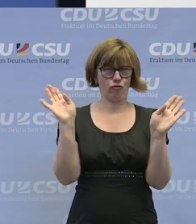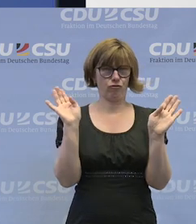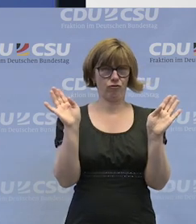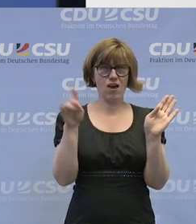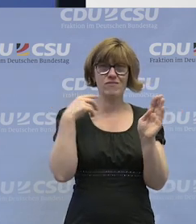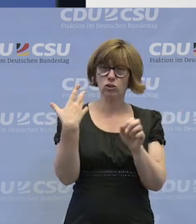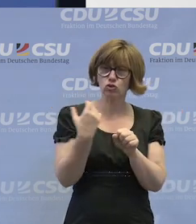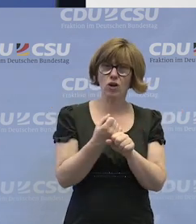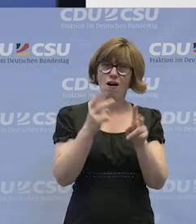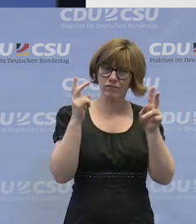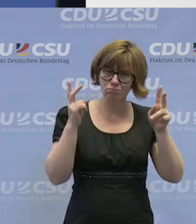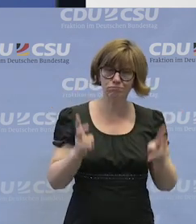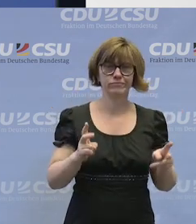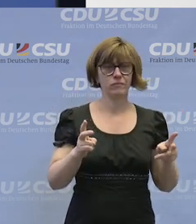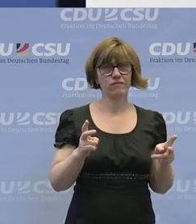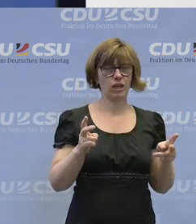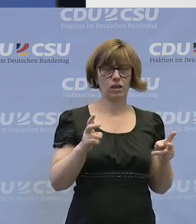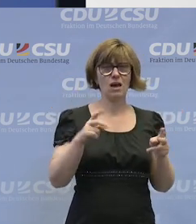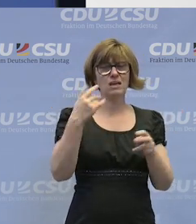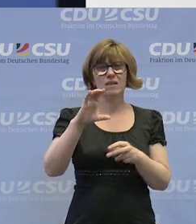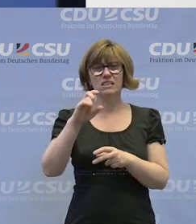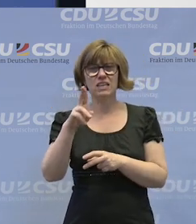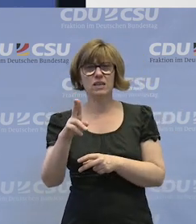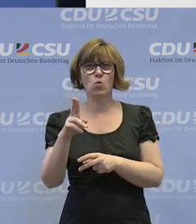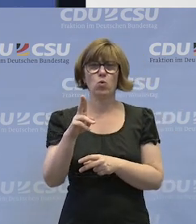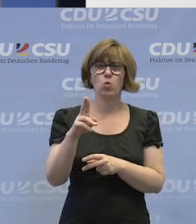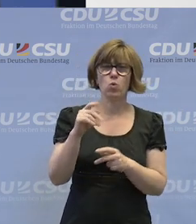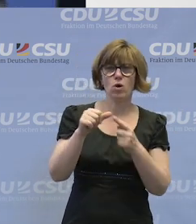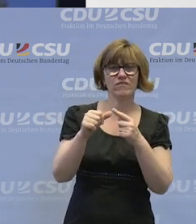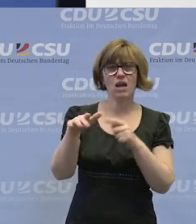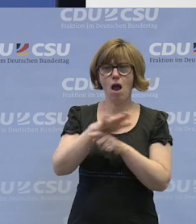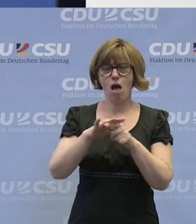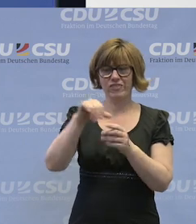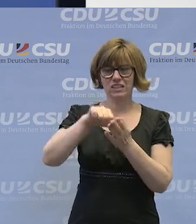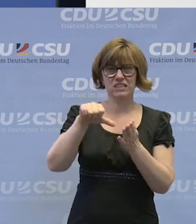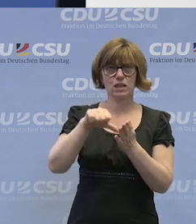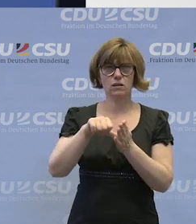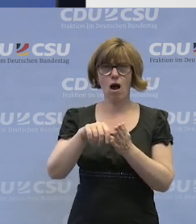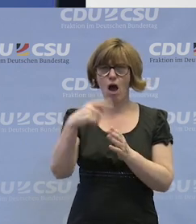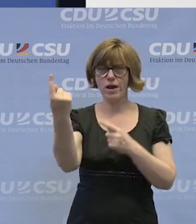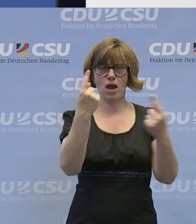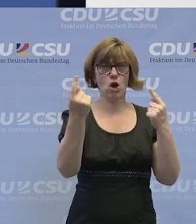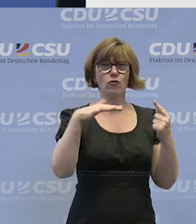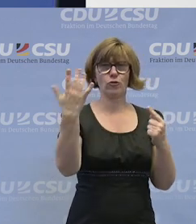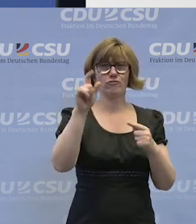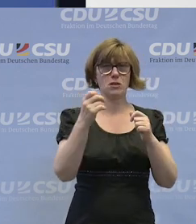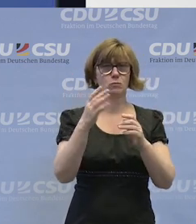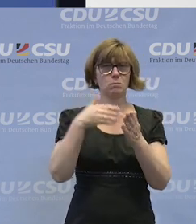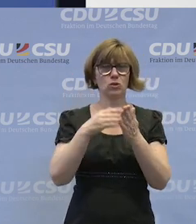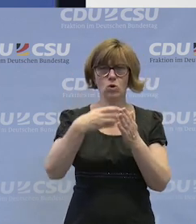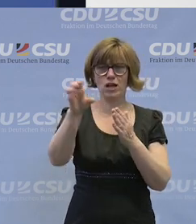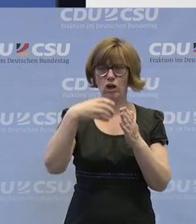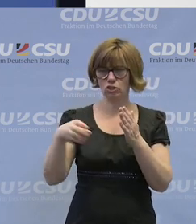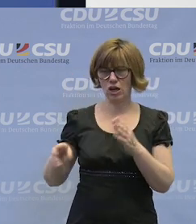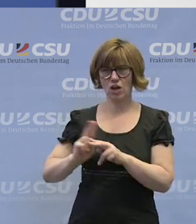Wenn wir das hinkriegen, dass es eben, was weiß ich, die CDU, jede CDU-Landeszentrale stellt fünf Menschen mit Behinderung ein, aus